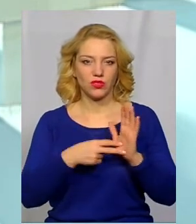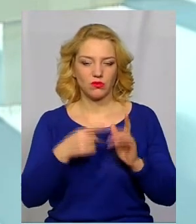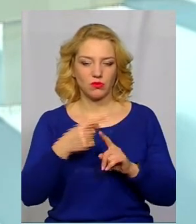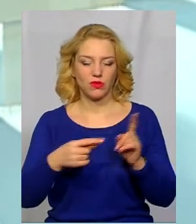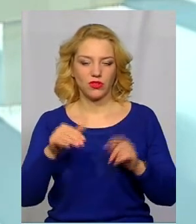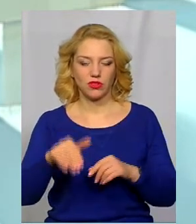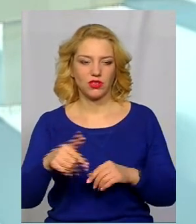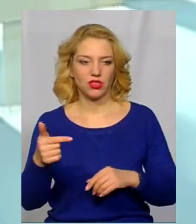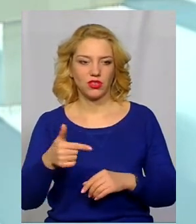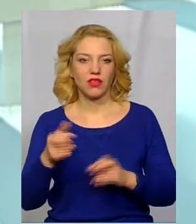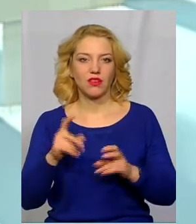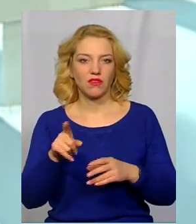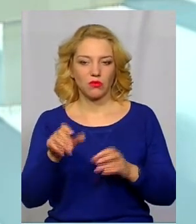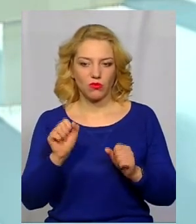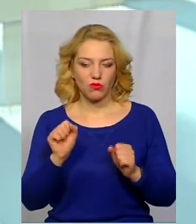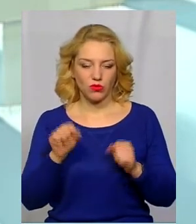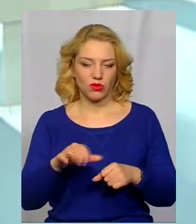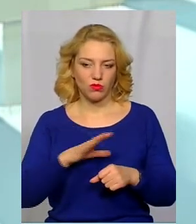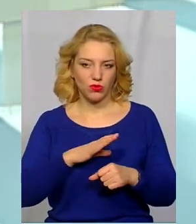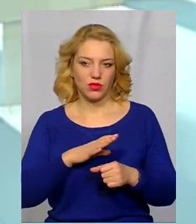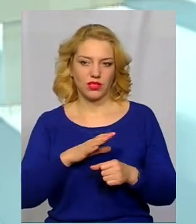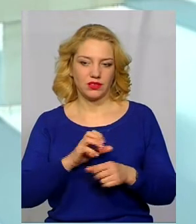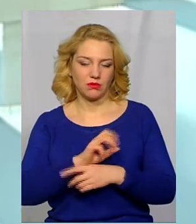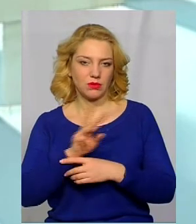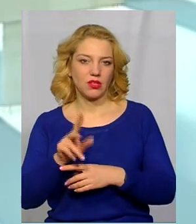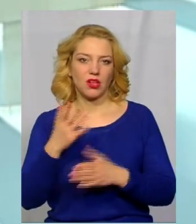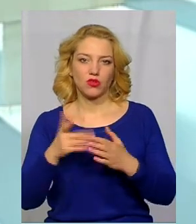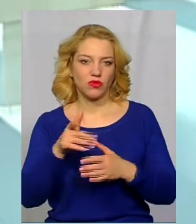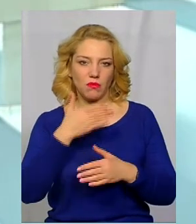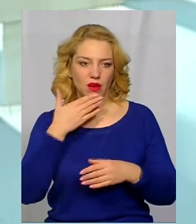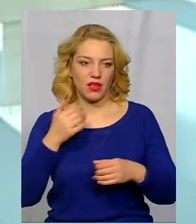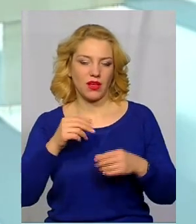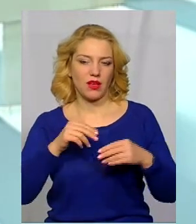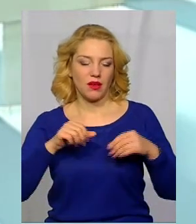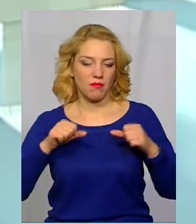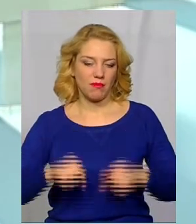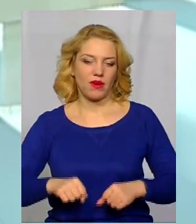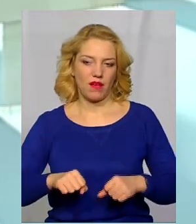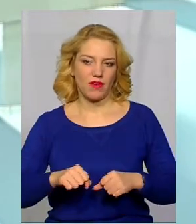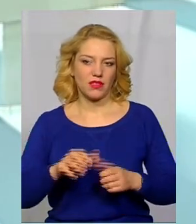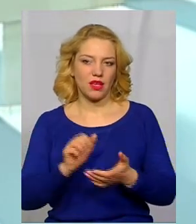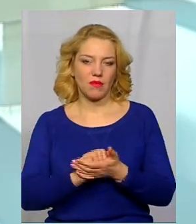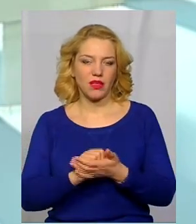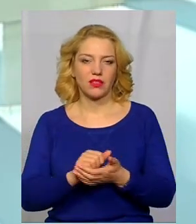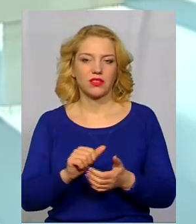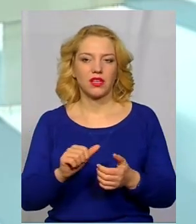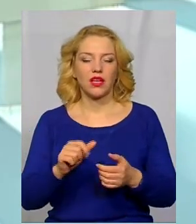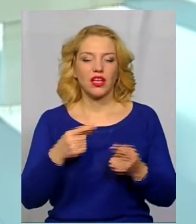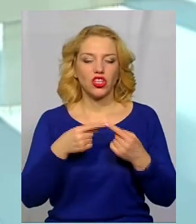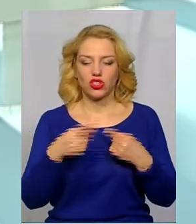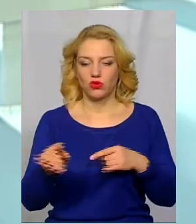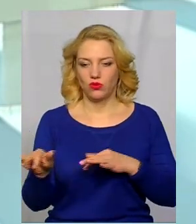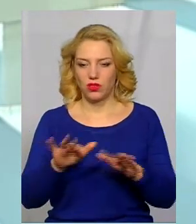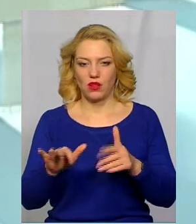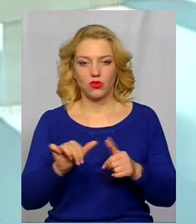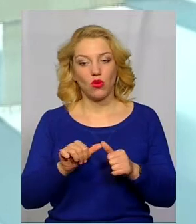Як він може бути забезпечений, якщо він не має права займатися іншою діяльністю? Окрім викладацькою або науковою, наприклад. Тобто це є